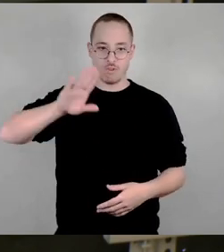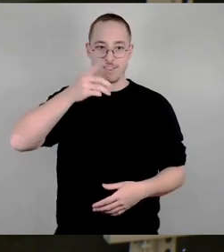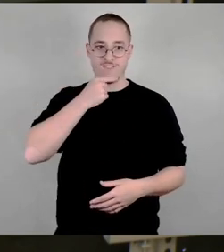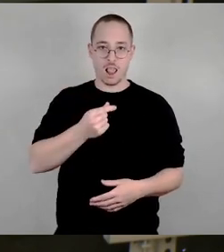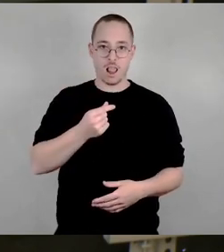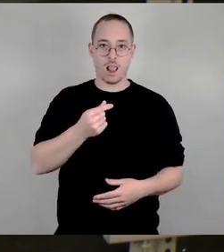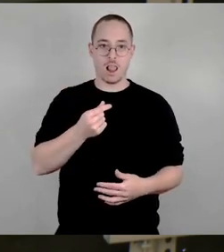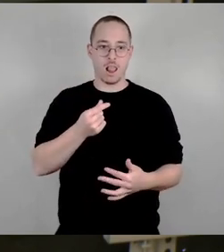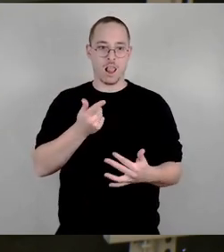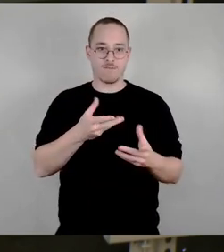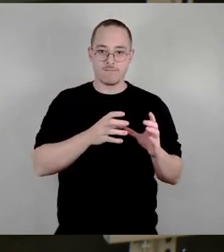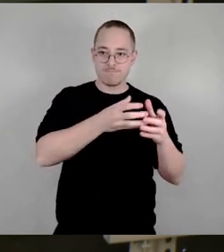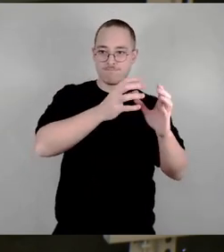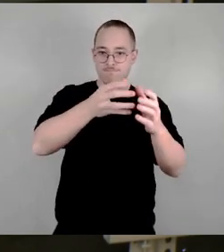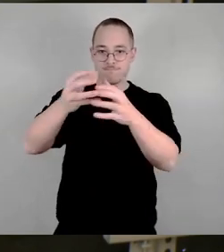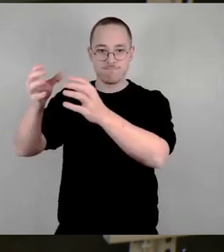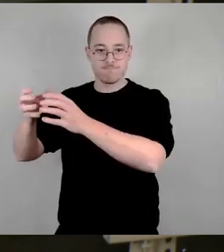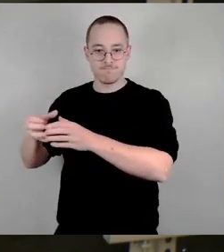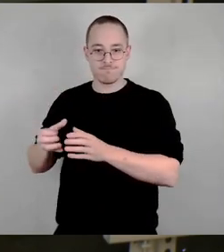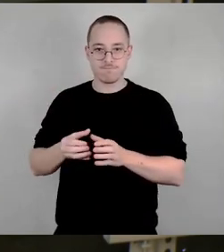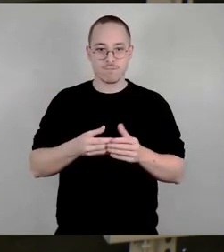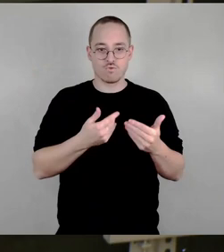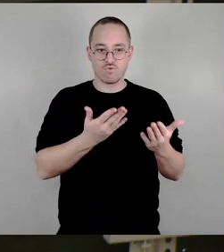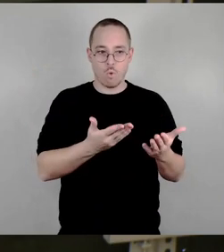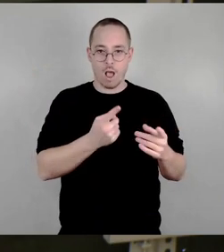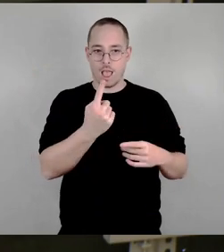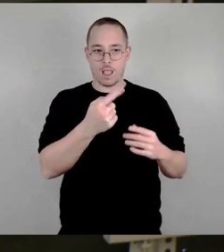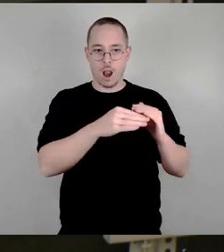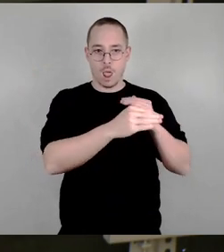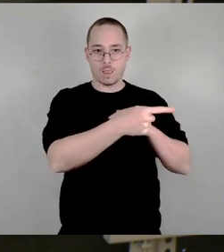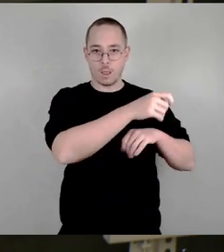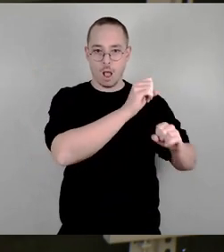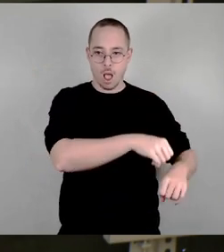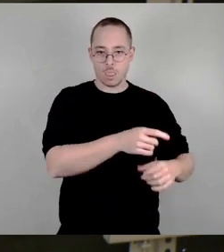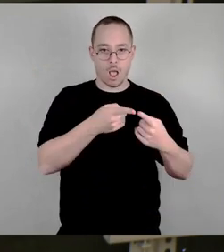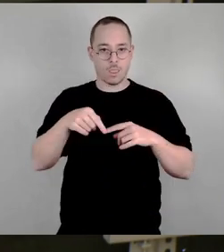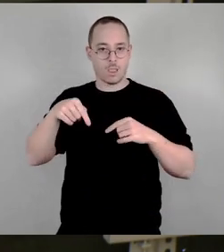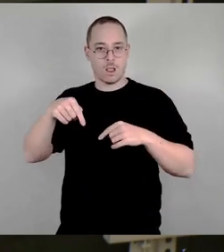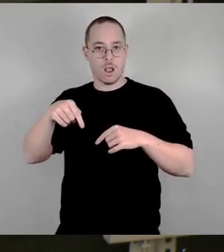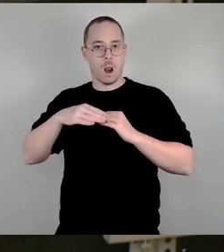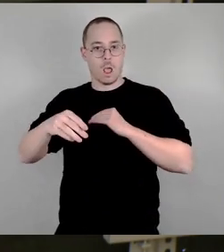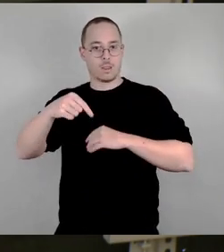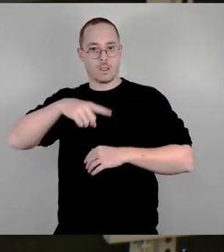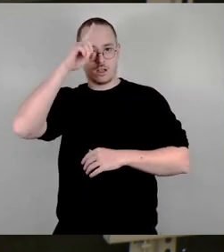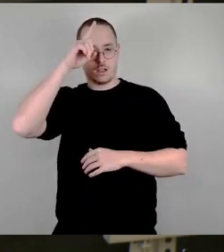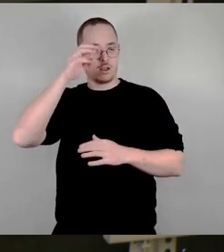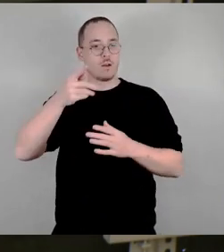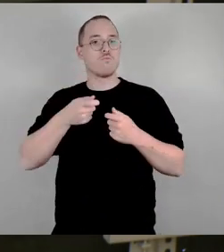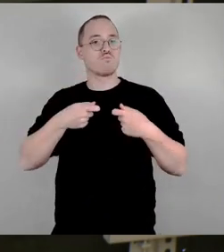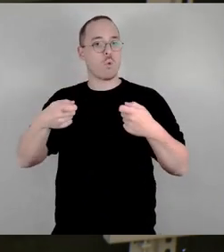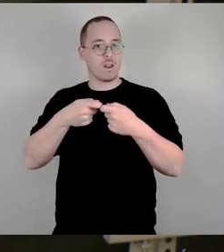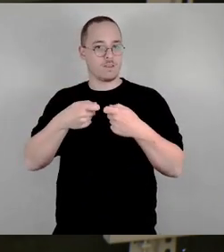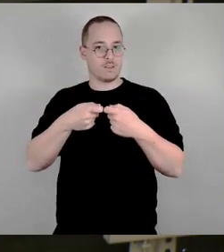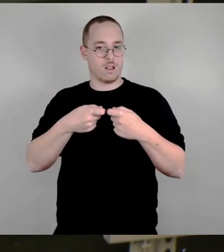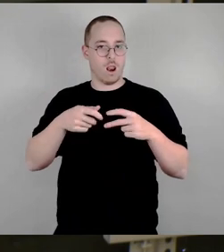es ist schon immer merkwürdig, was in einem Land geht und im anderen nicht, also ich würde mir wünschen, dass das in Sachsen einfach auch funktioniert mit